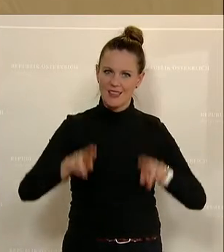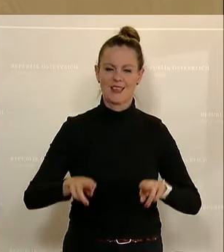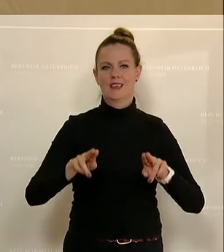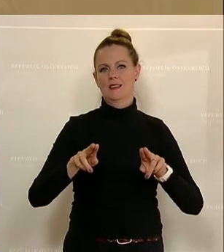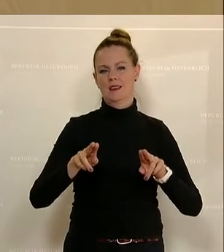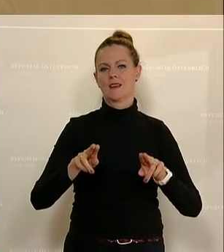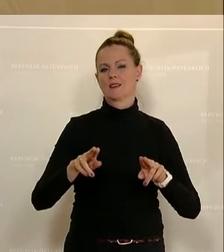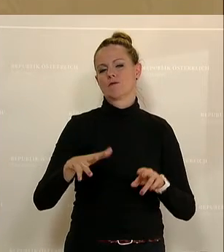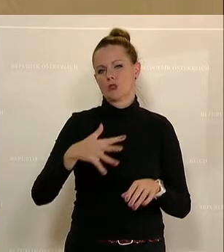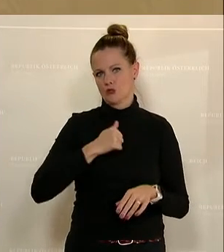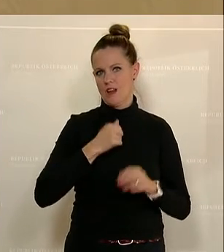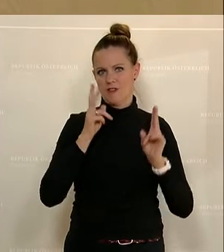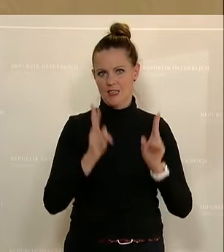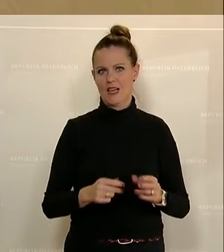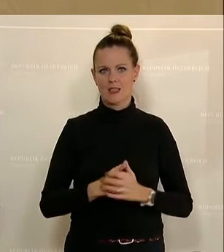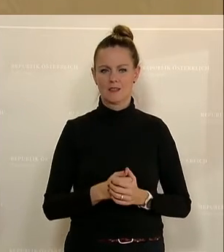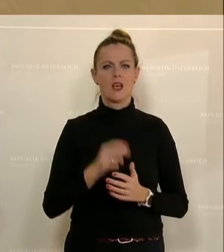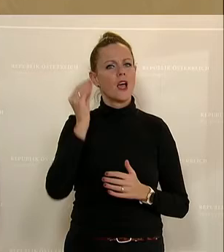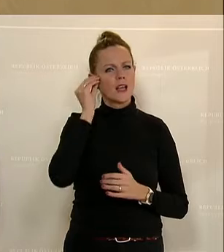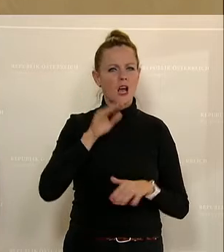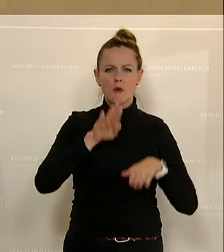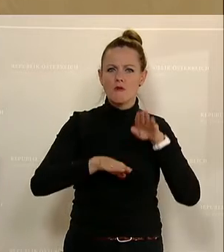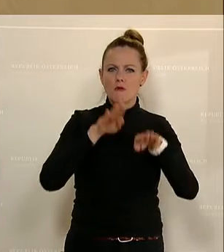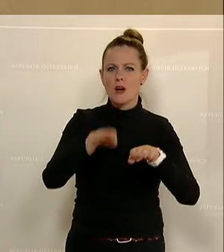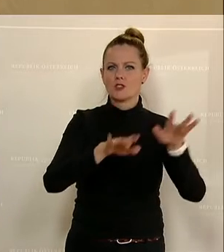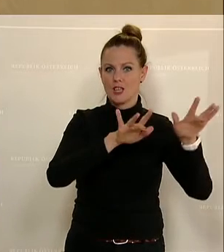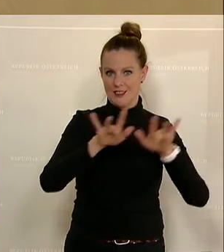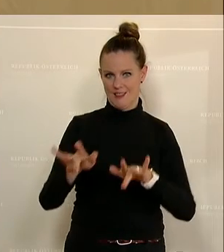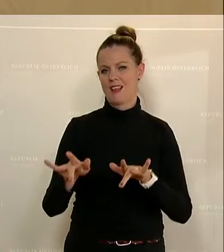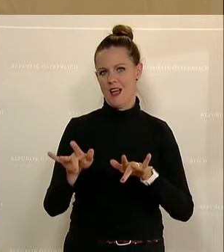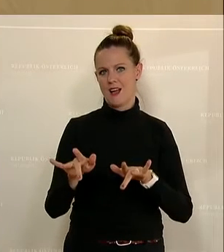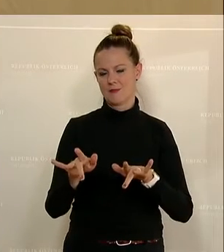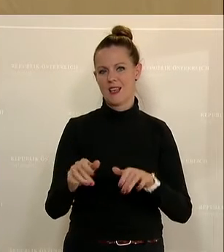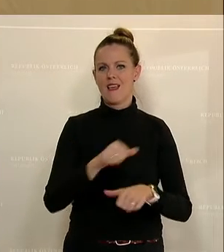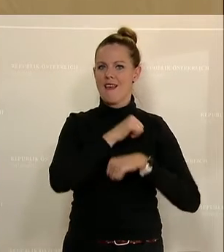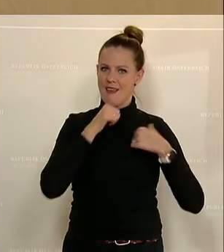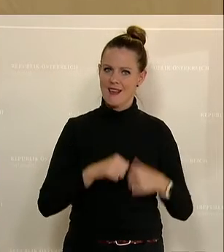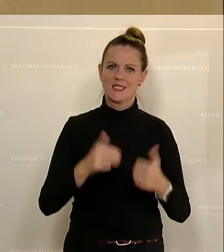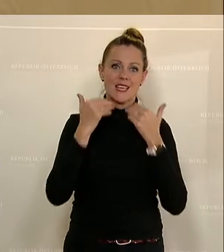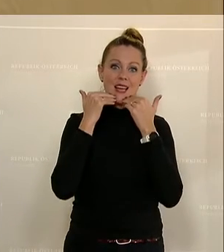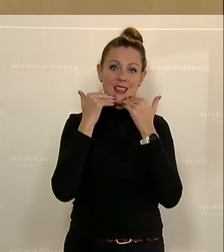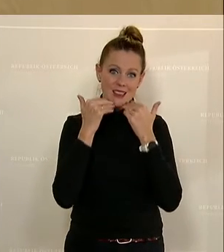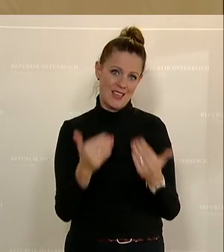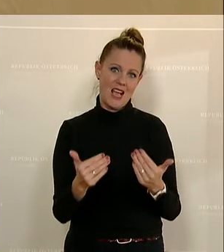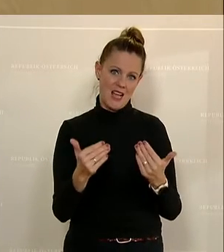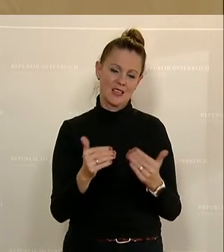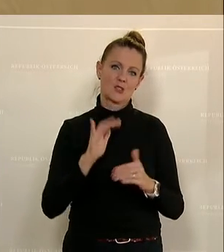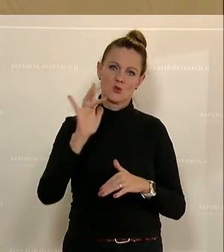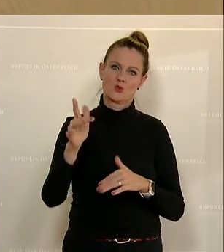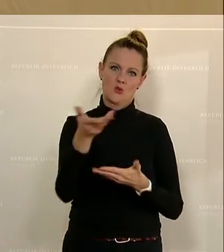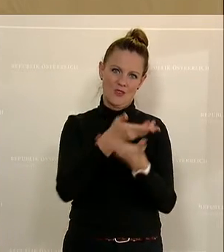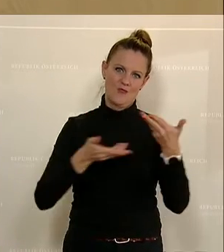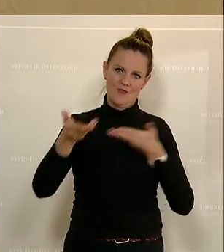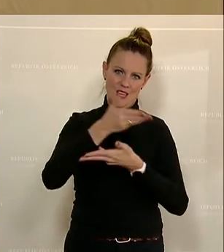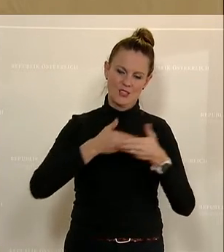lassen. Ich glaube, wir konnten hier einen Fortschritt machen. Ich möchte mich hier ganz herzlich bedanken, auch im Rahmen der Wirtschaft. Es